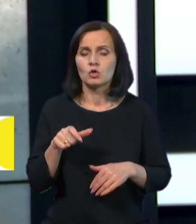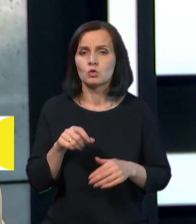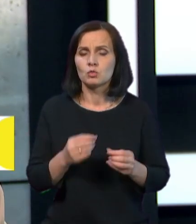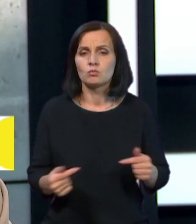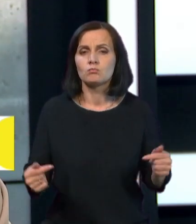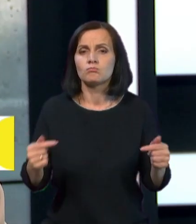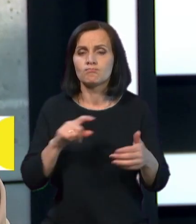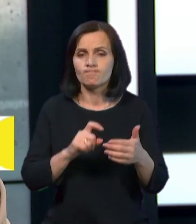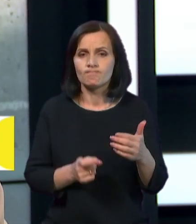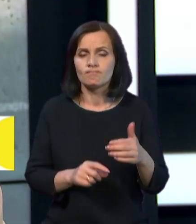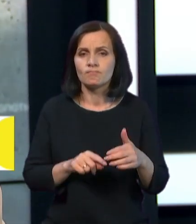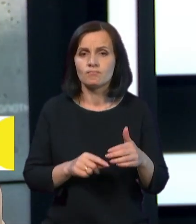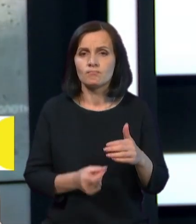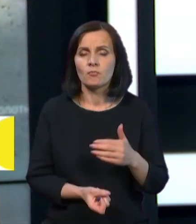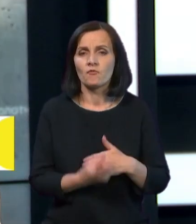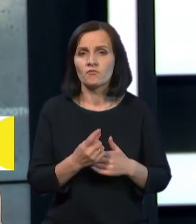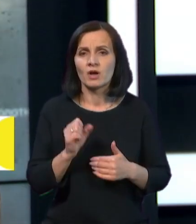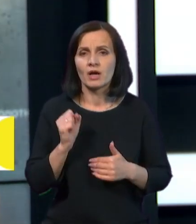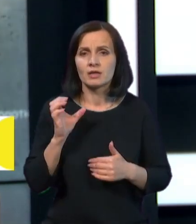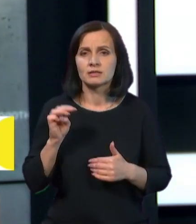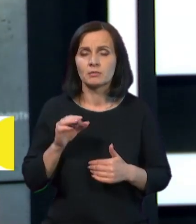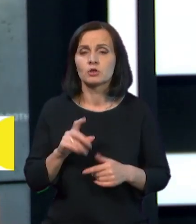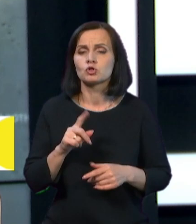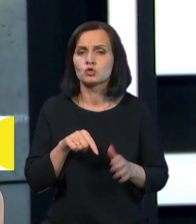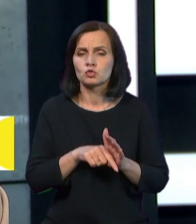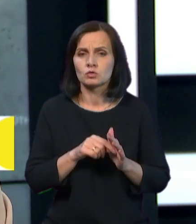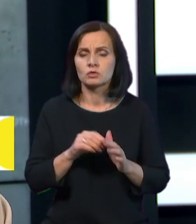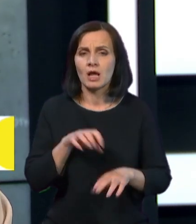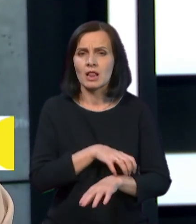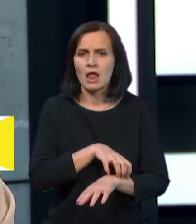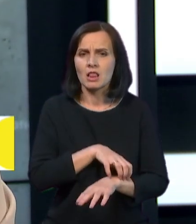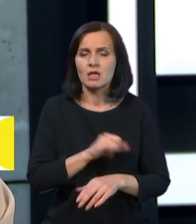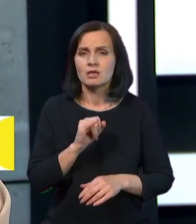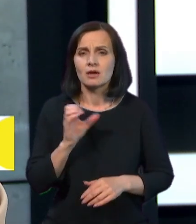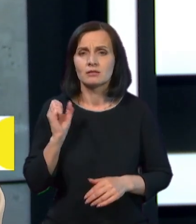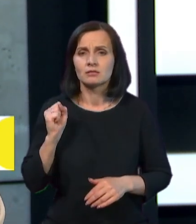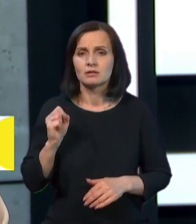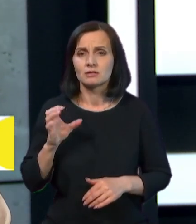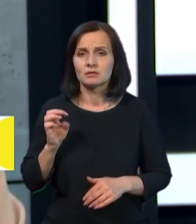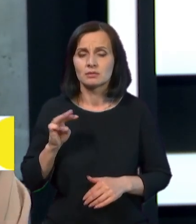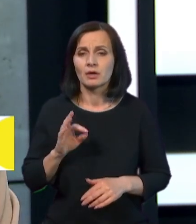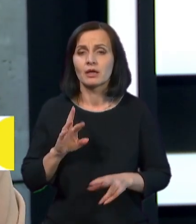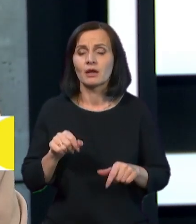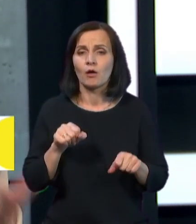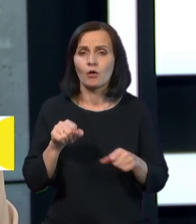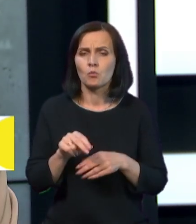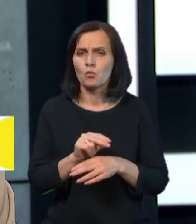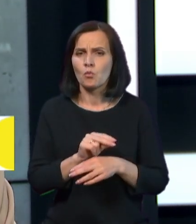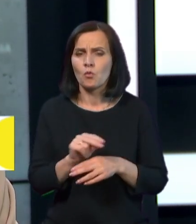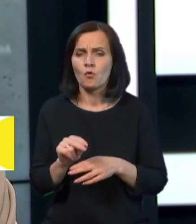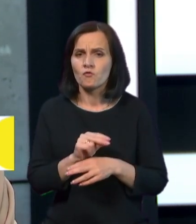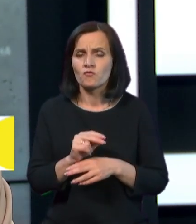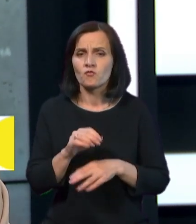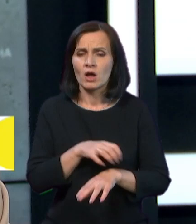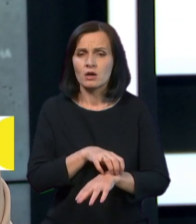Що ж таке алергія і астма і як жити з цими хворобами, як можна вилікувати, зокрема,